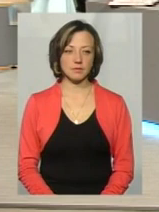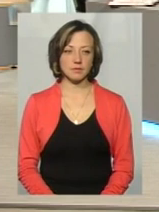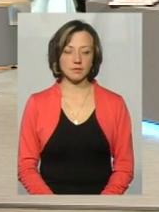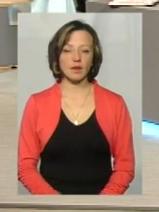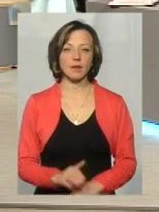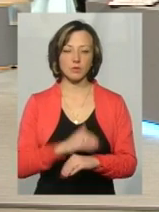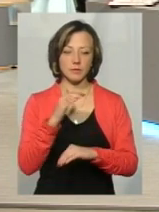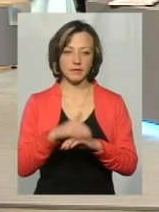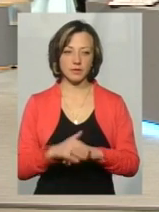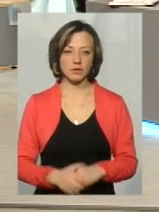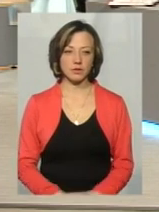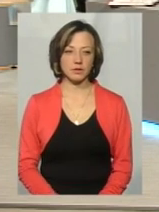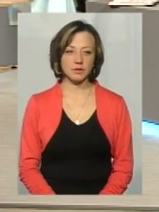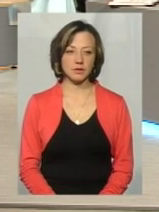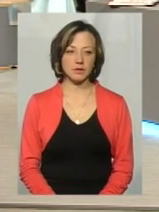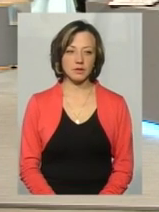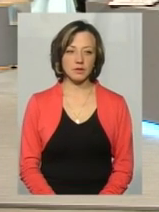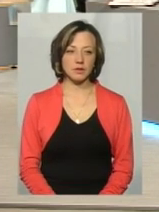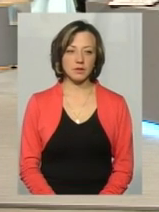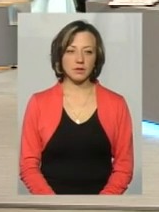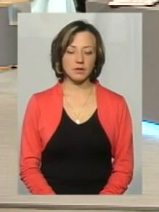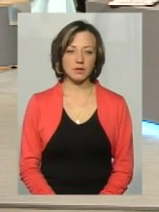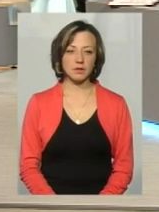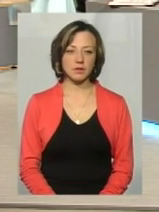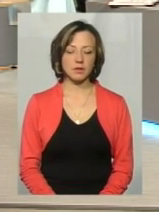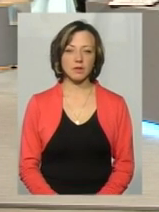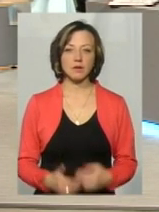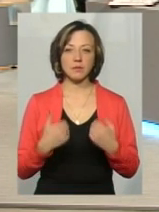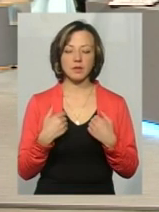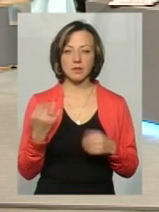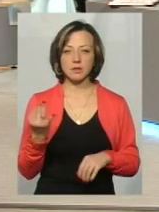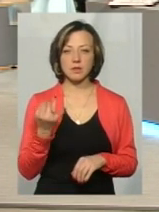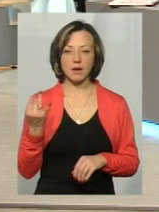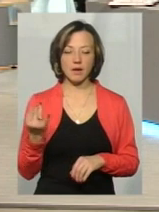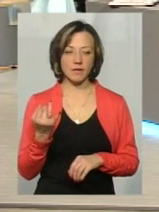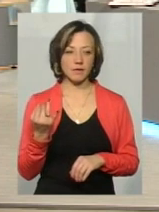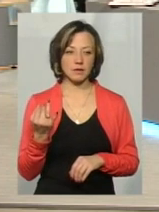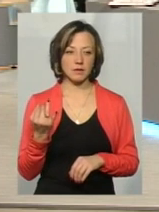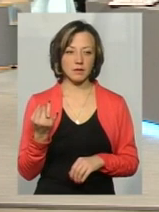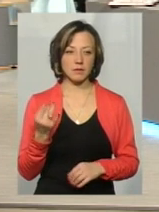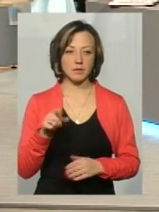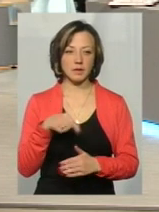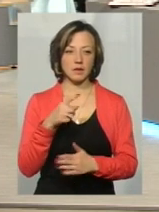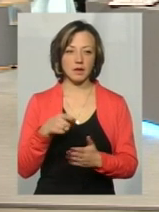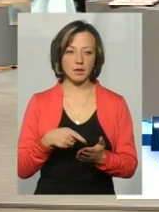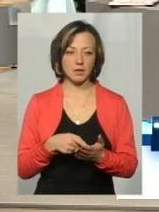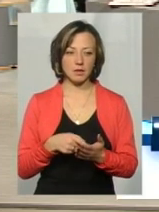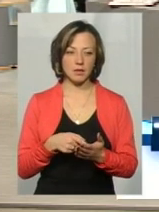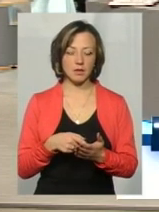Добрий вечір. Добрий Мене цікаве таке питання.